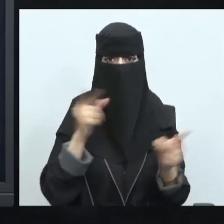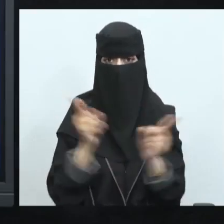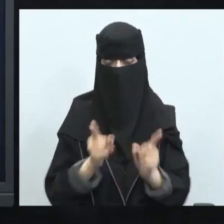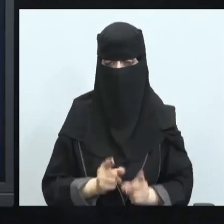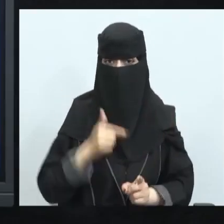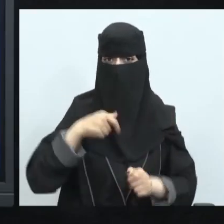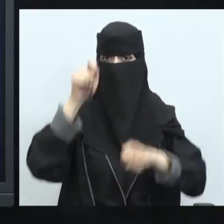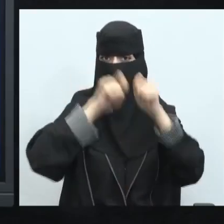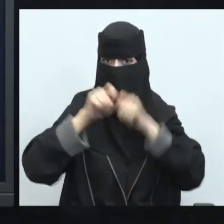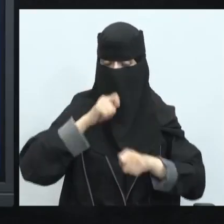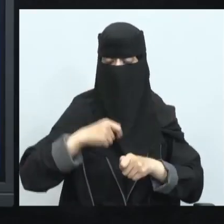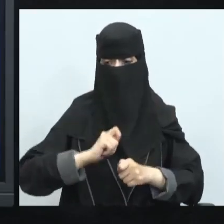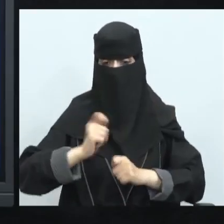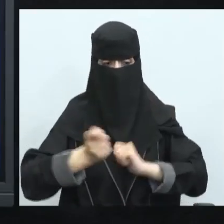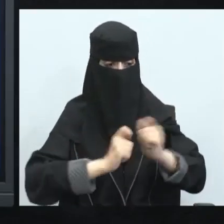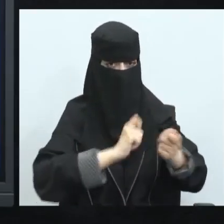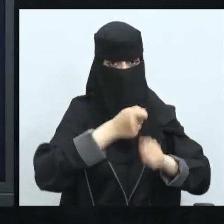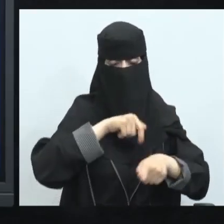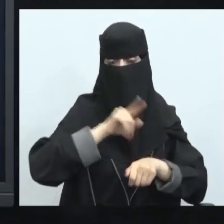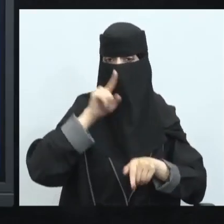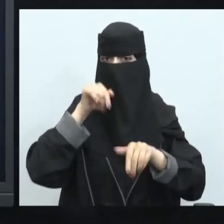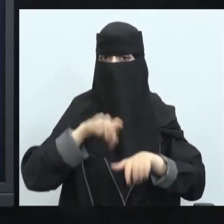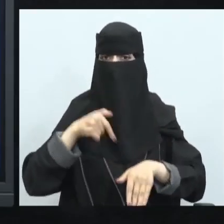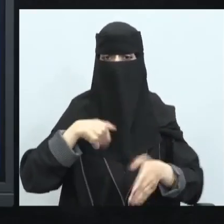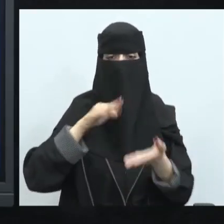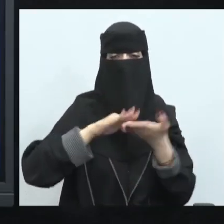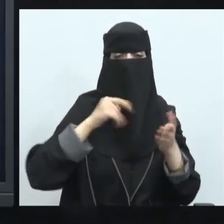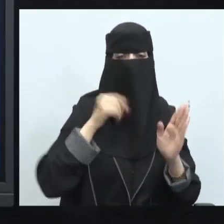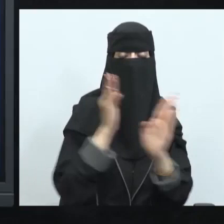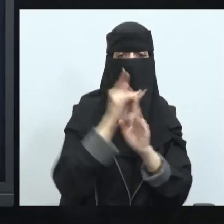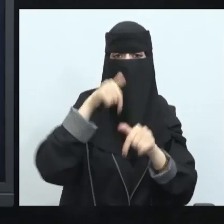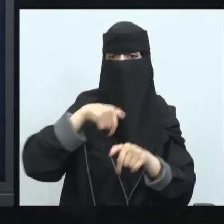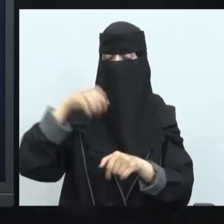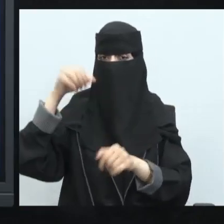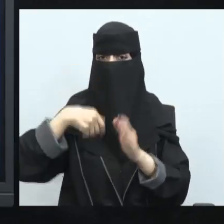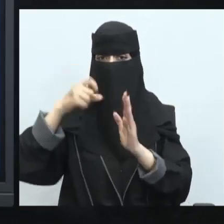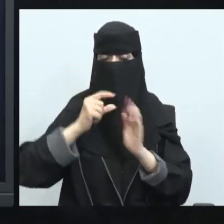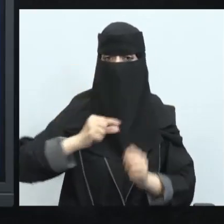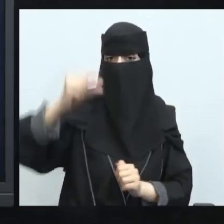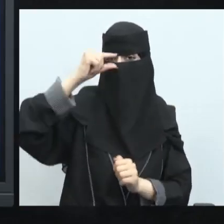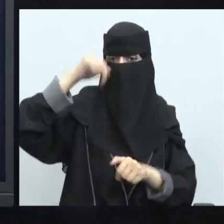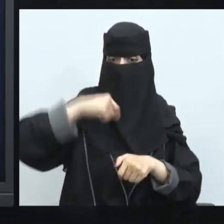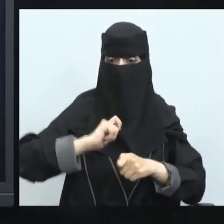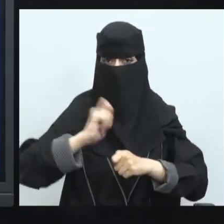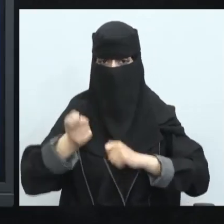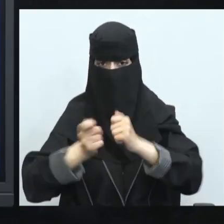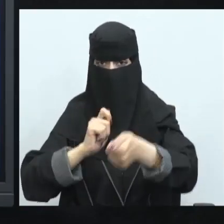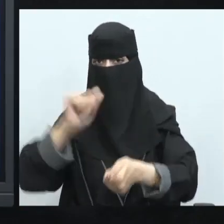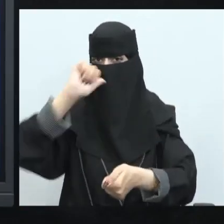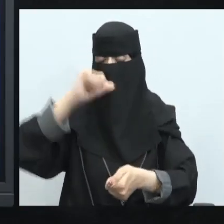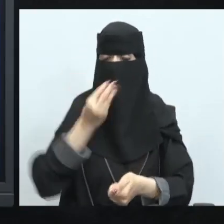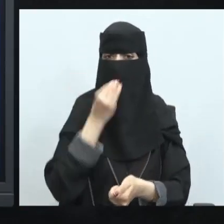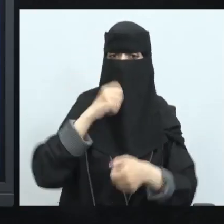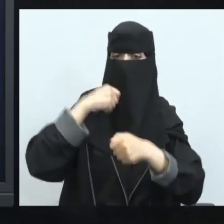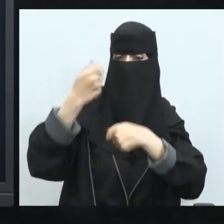نستهلكها بإسراف نهيك أن هذا مخالف أيضا للشريع الإسلامية الإسراف في سواء المأكل أو المشرب